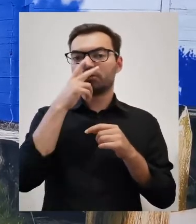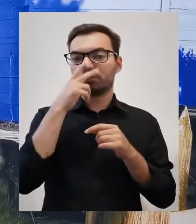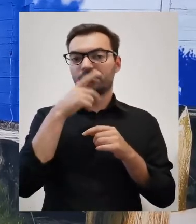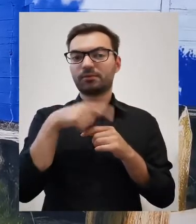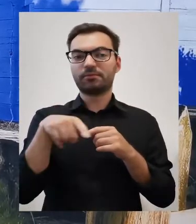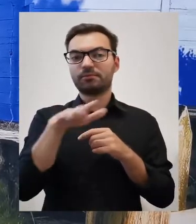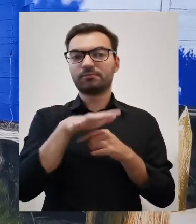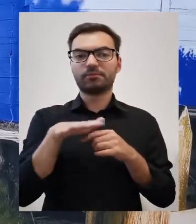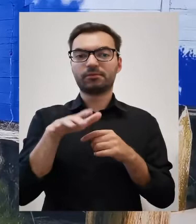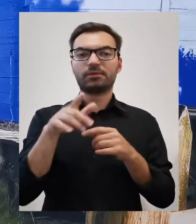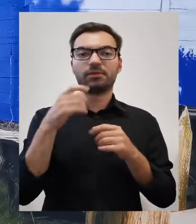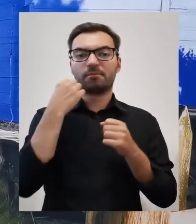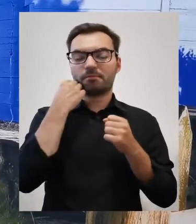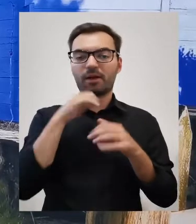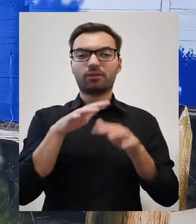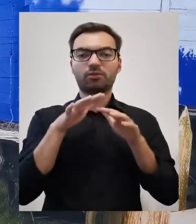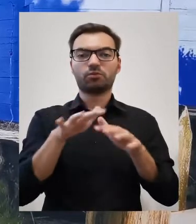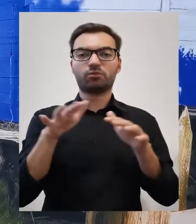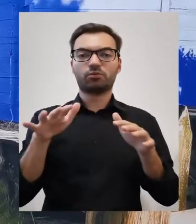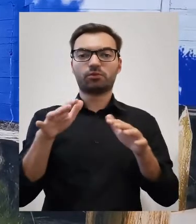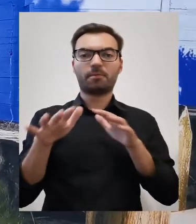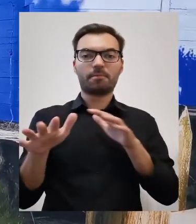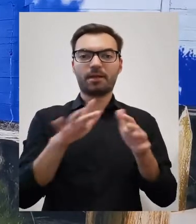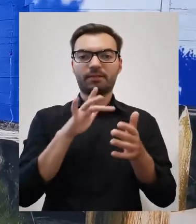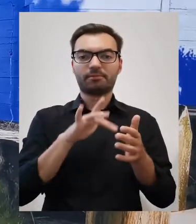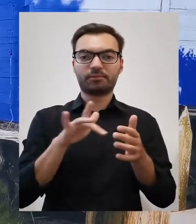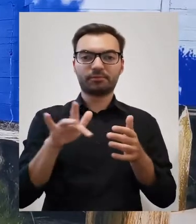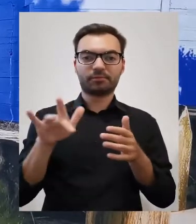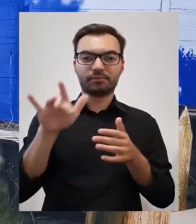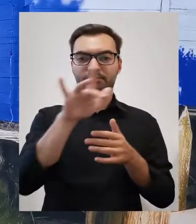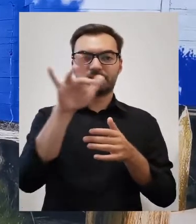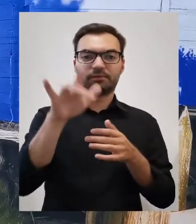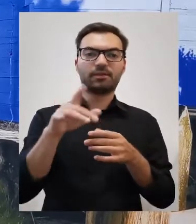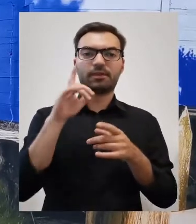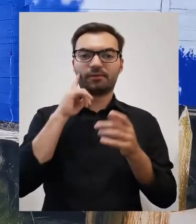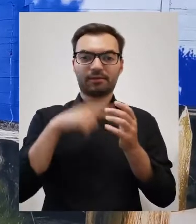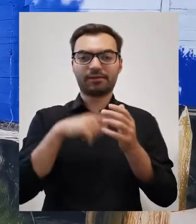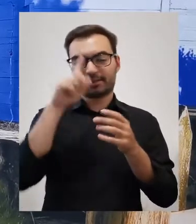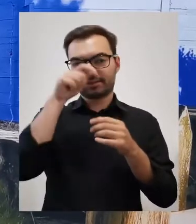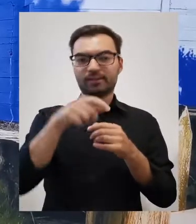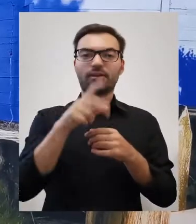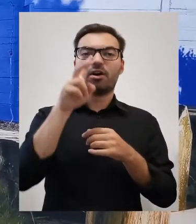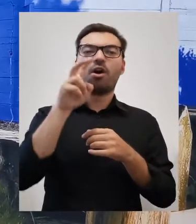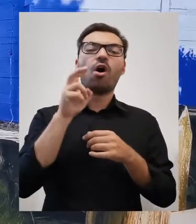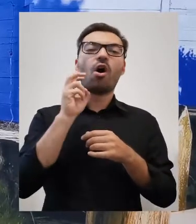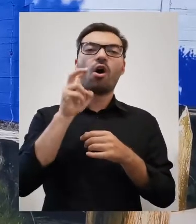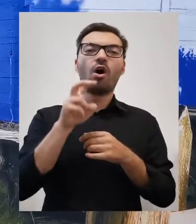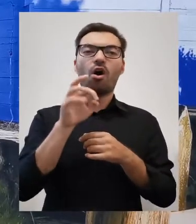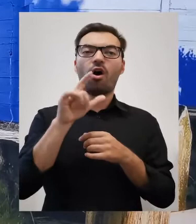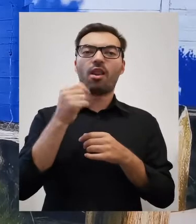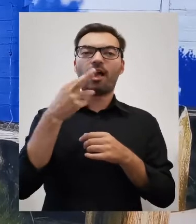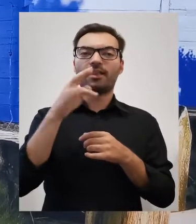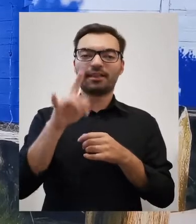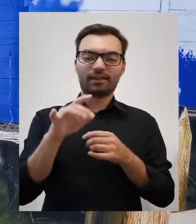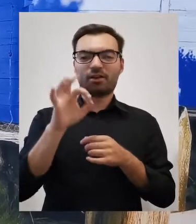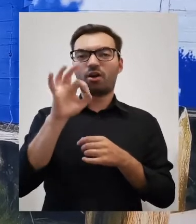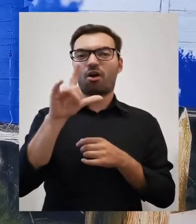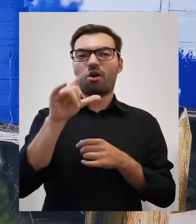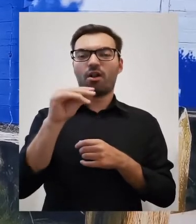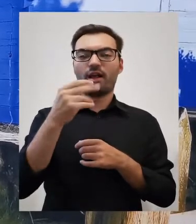to zobaczą Państwo, że jest tam mnóstwo takich miejscowości, które właśnie się nazywają Holendry,